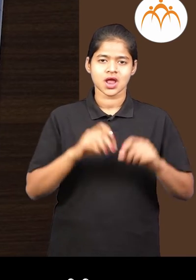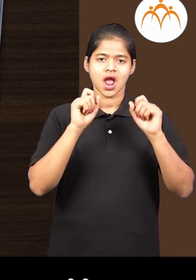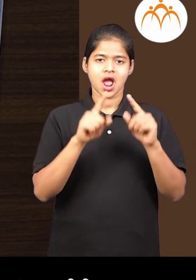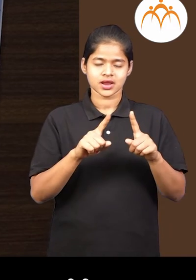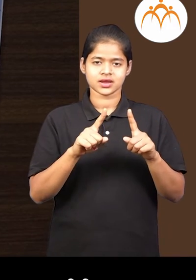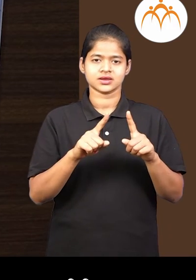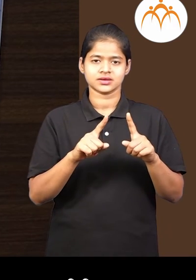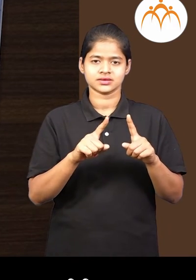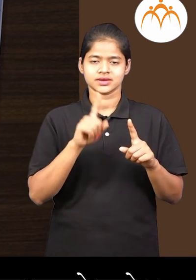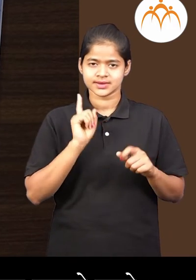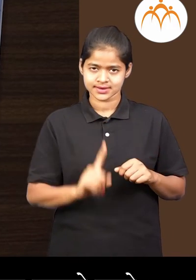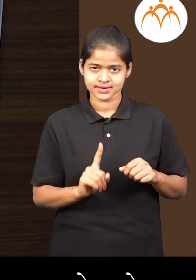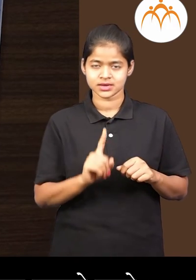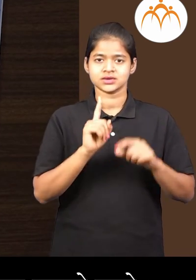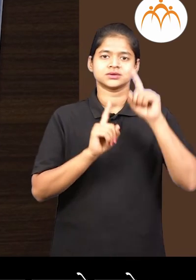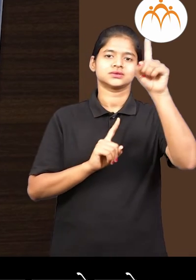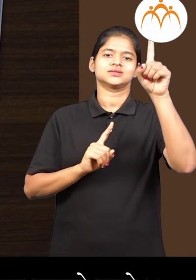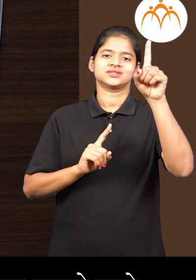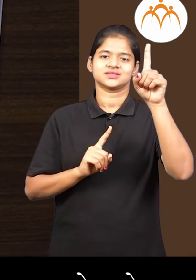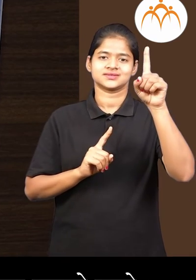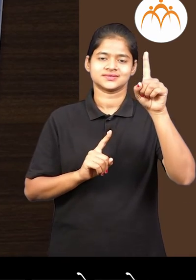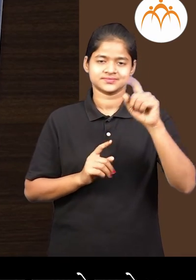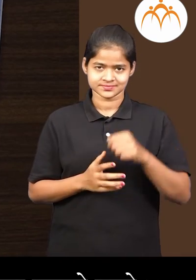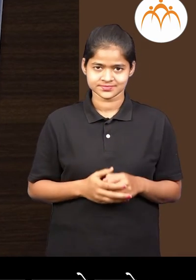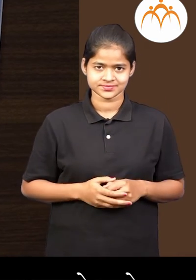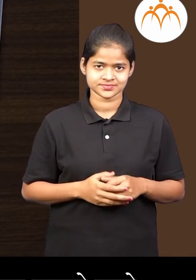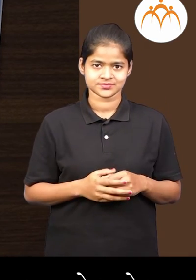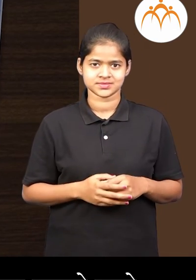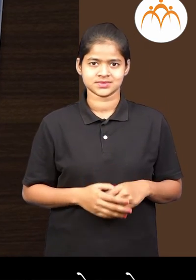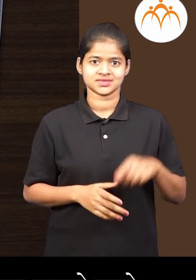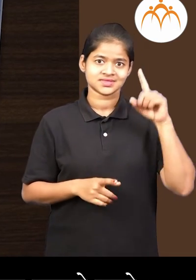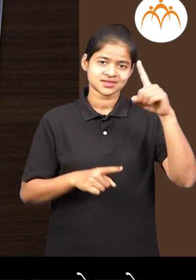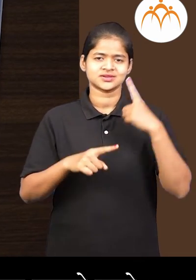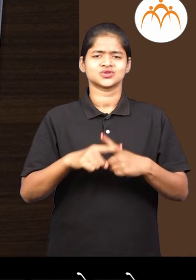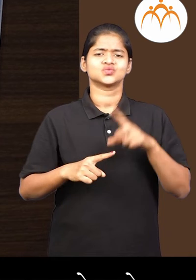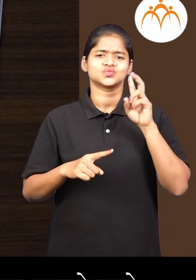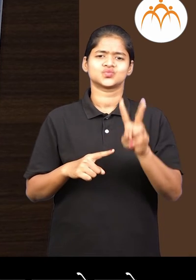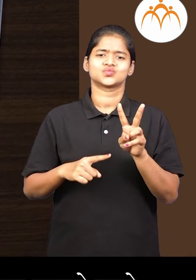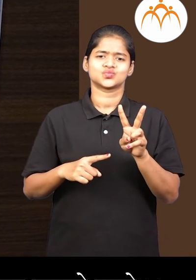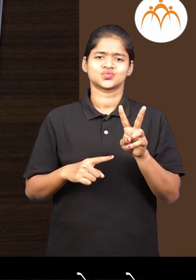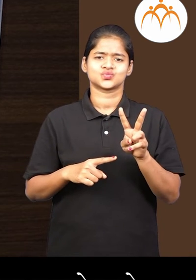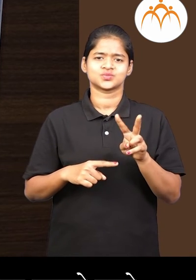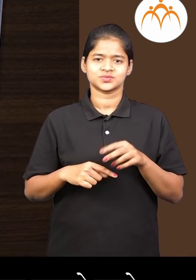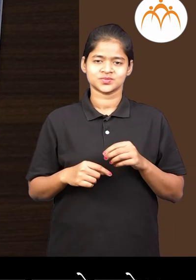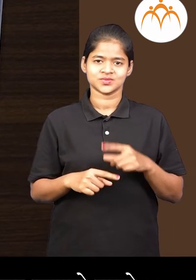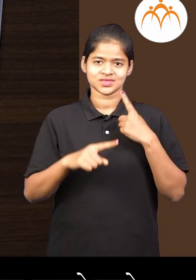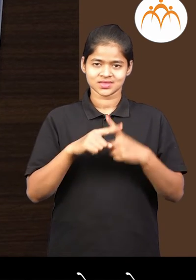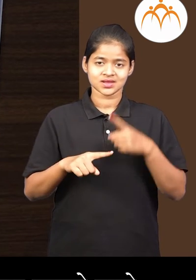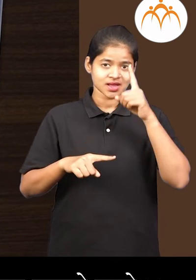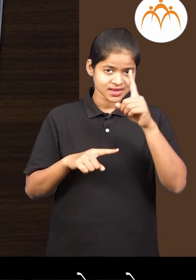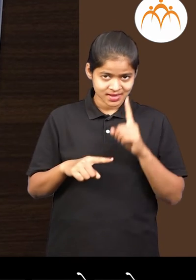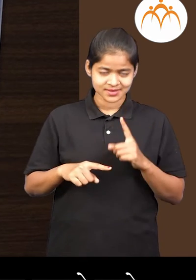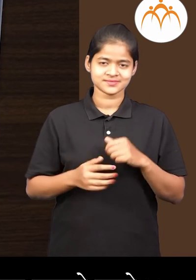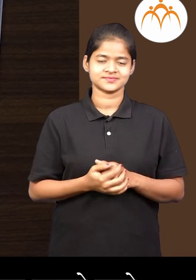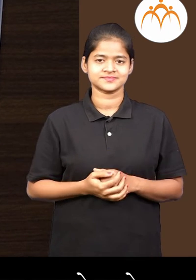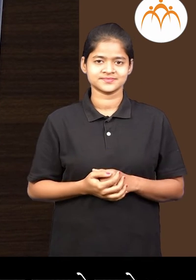अक्रा माज़े हाचा आला 1 माज़े 1 अधिक 2 अधिक हाचा